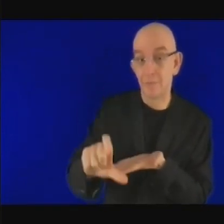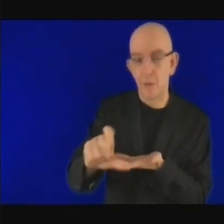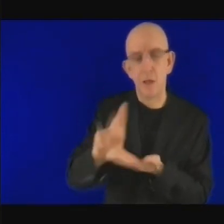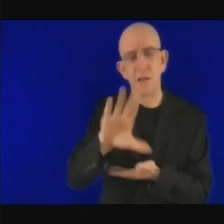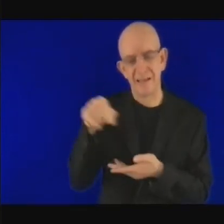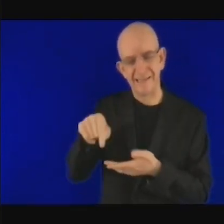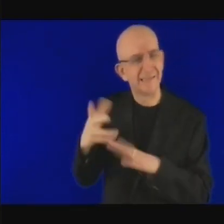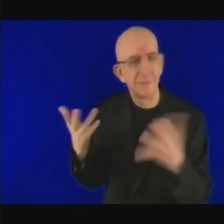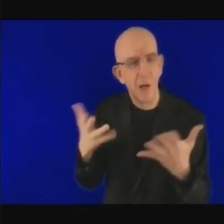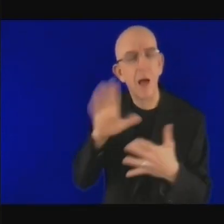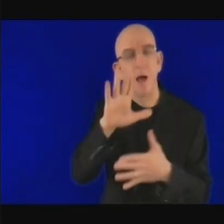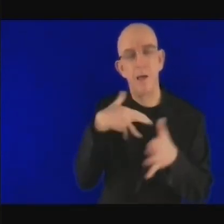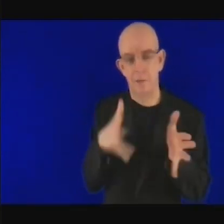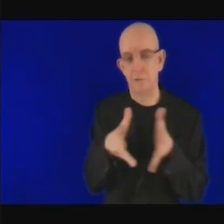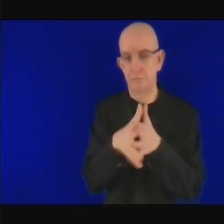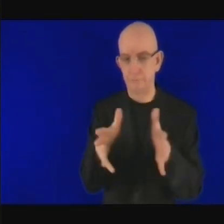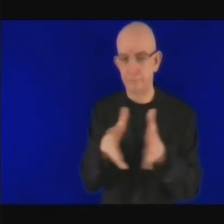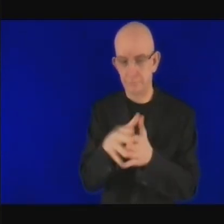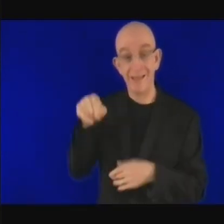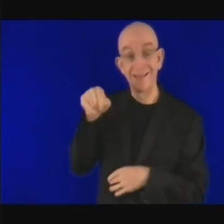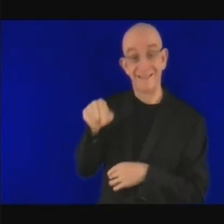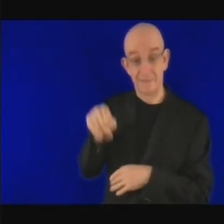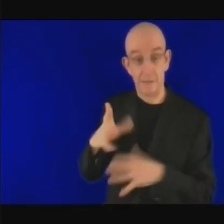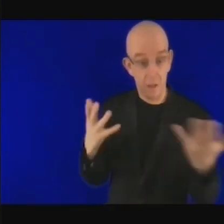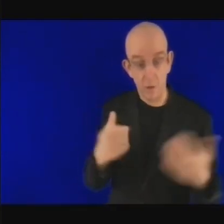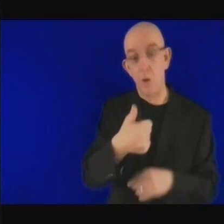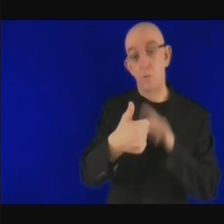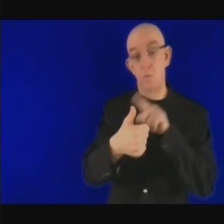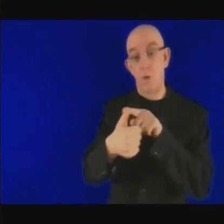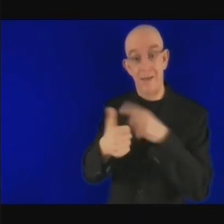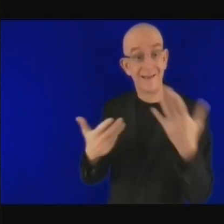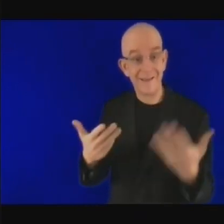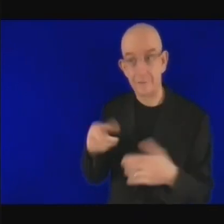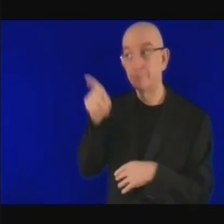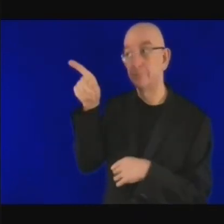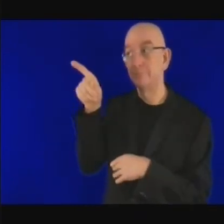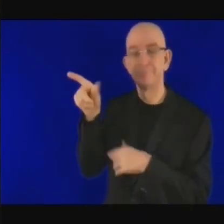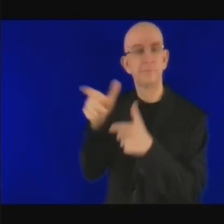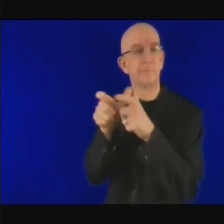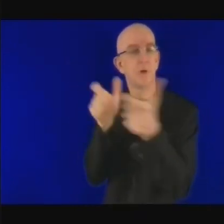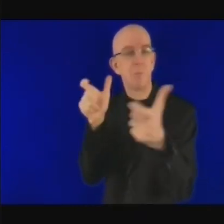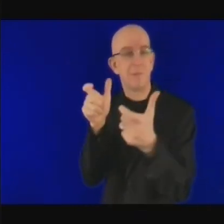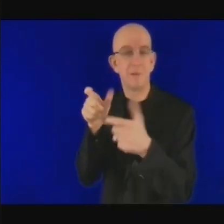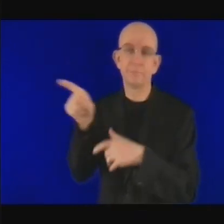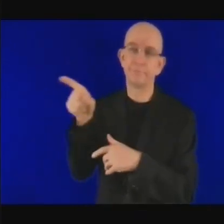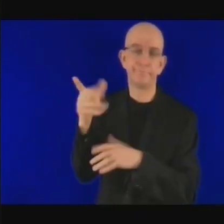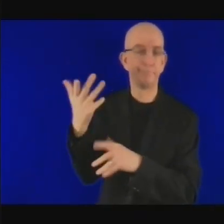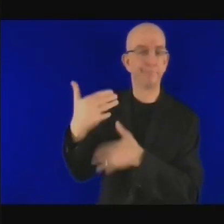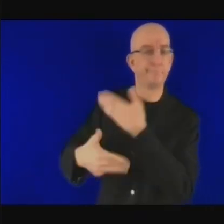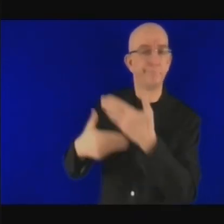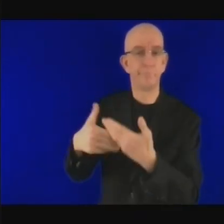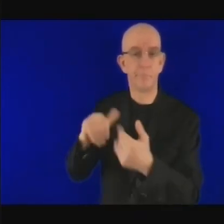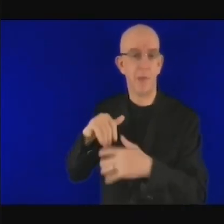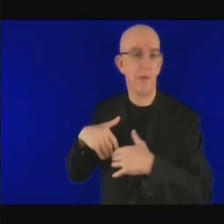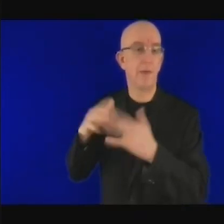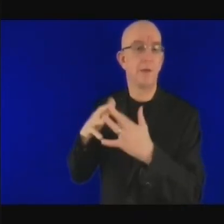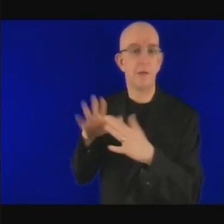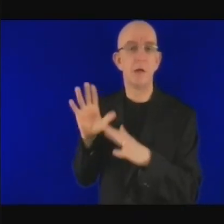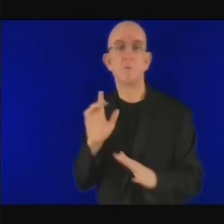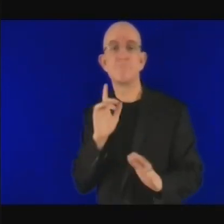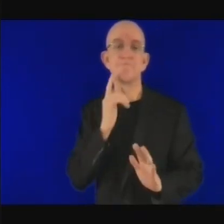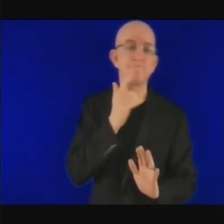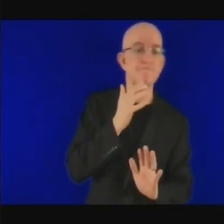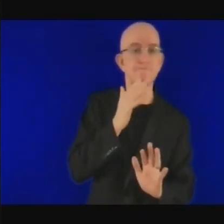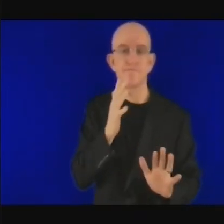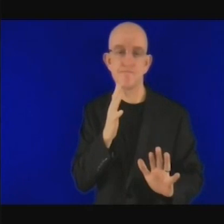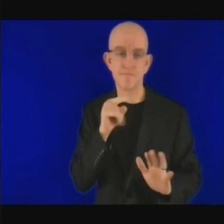qu'il y a cette prime de risque en Afrique le secteur privé voudra donc des bénéfices immenses et obtenir ces